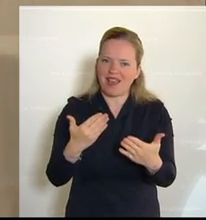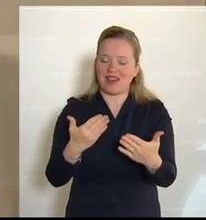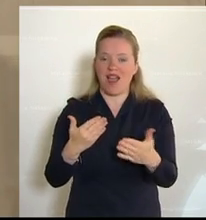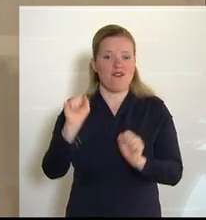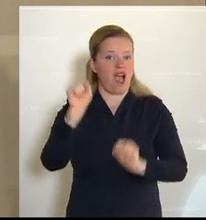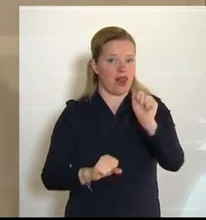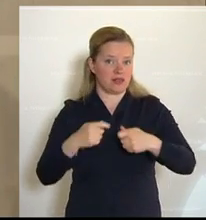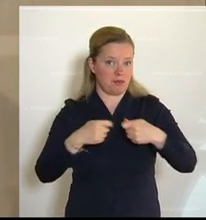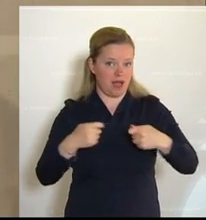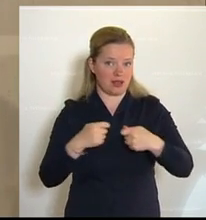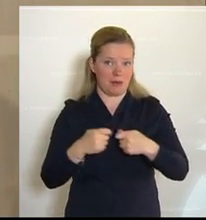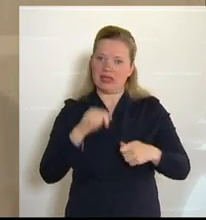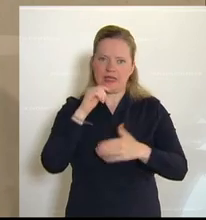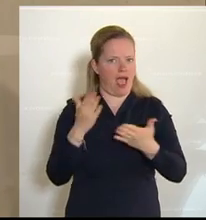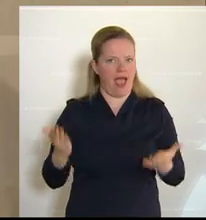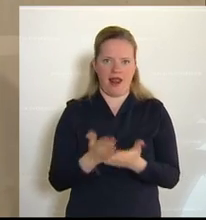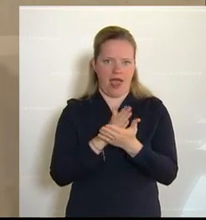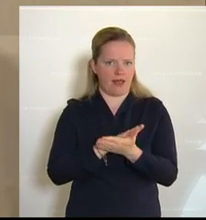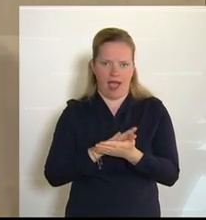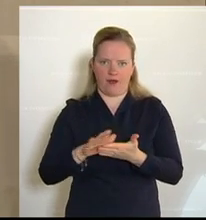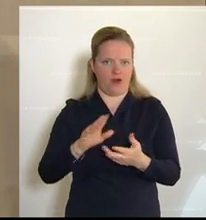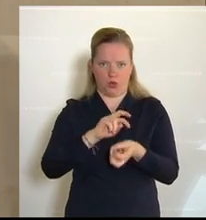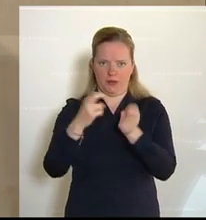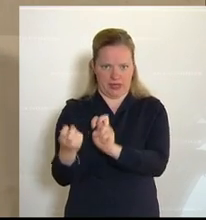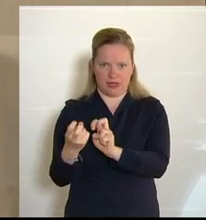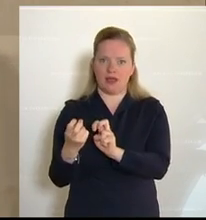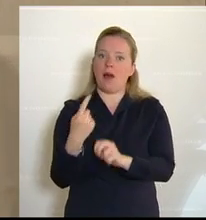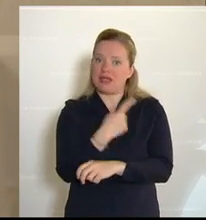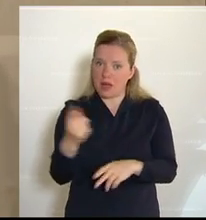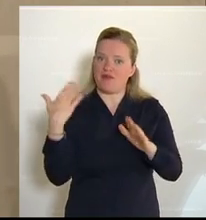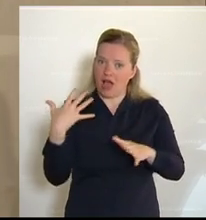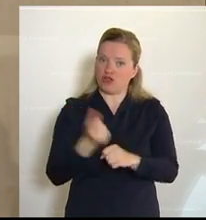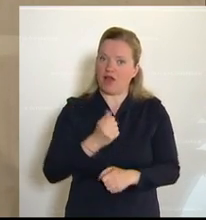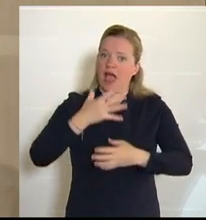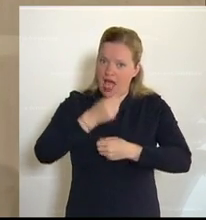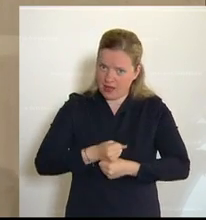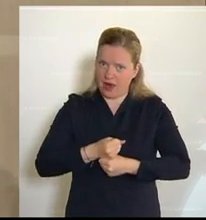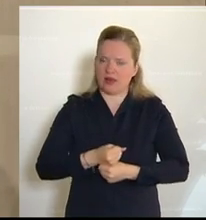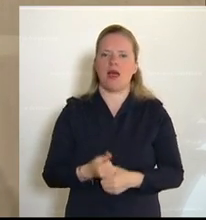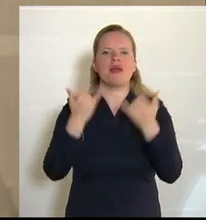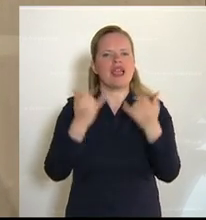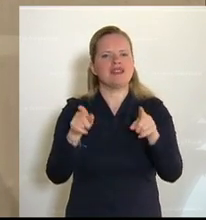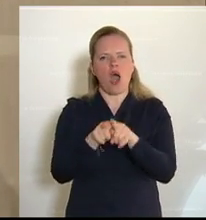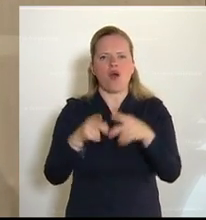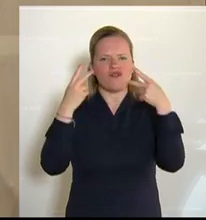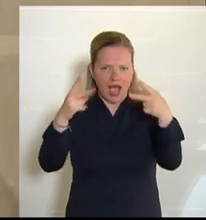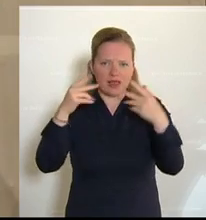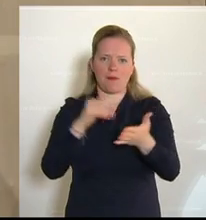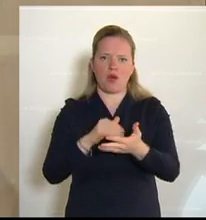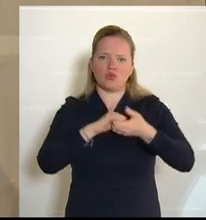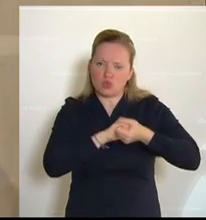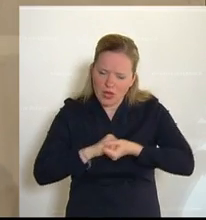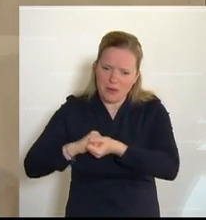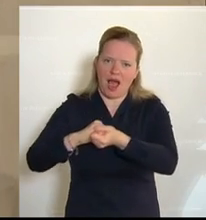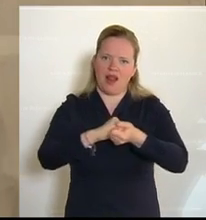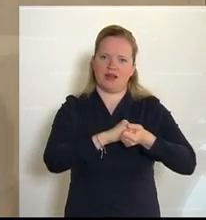umzusetzen sind, die diese eingehalten haben. Aber wir brauchen auch weiterhin den Zusammenhalt, den Zusammenhalt,